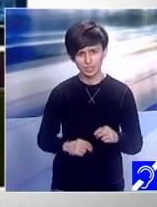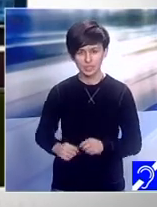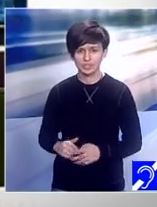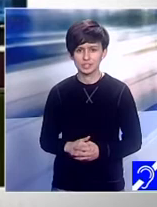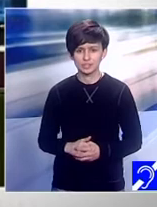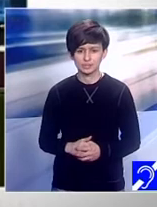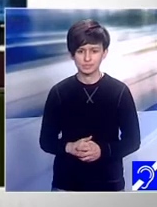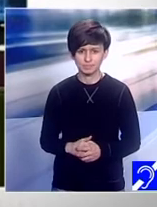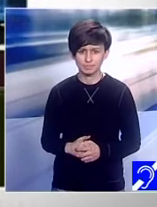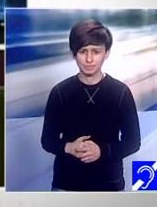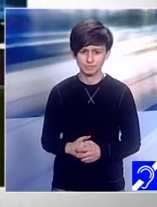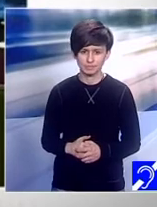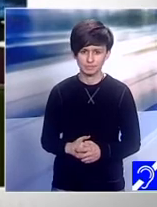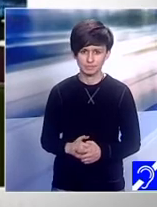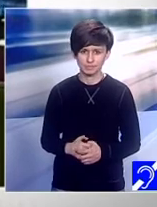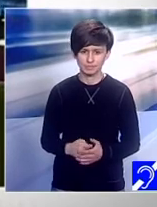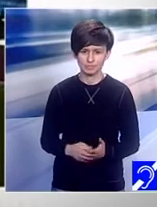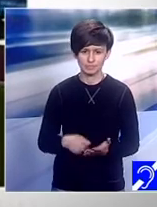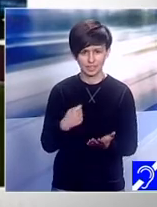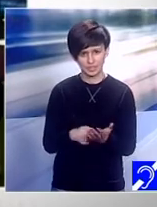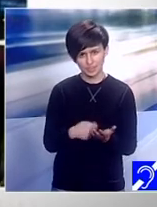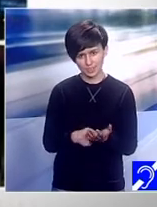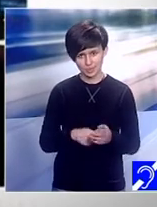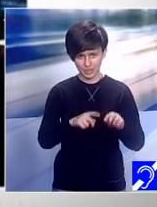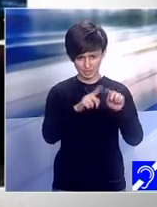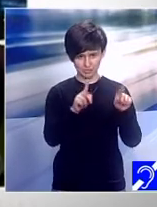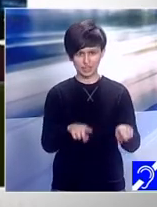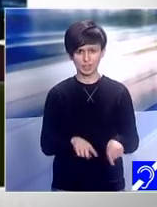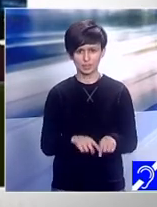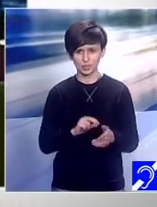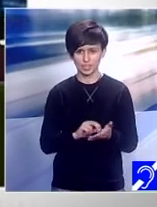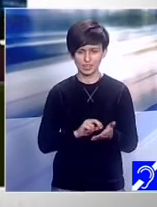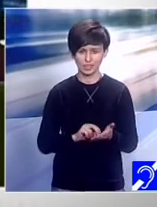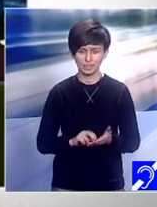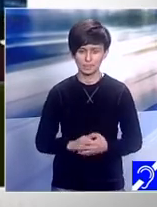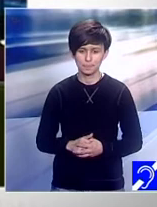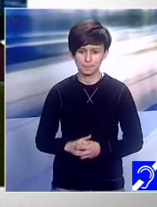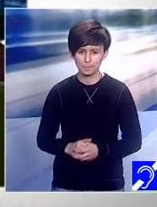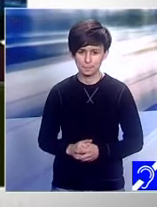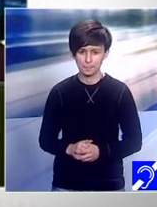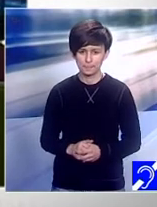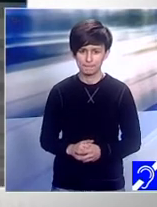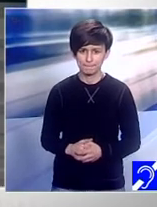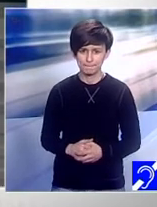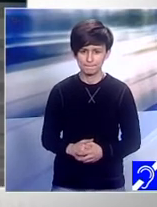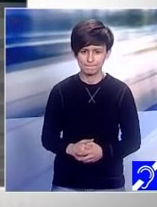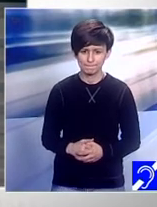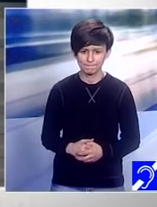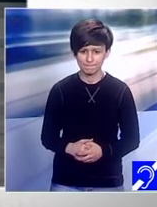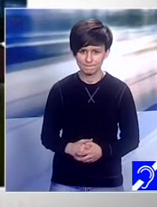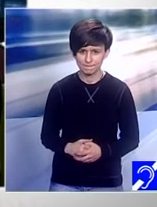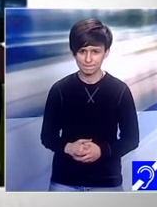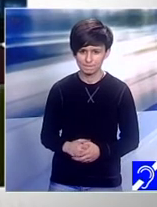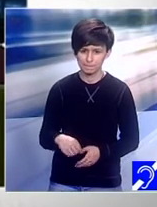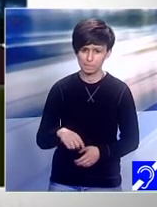plățim facturile plățim facturile și așa ne uităm la televizor ne uităm la